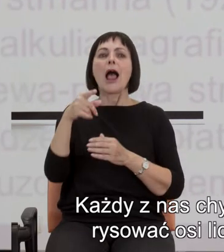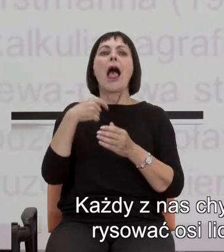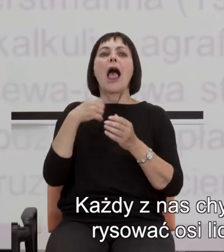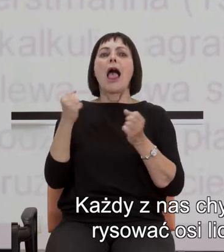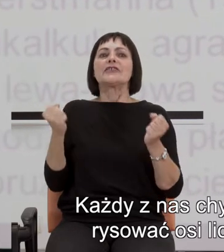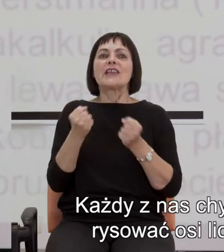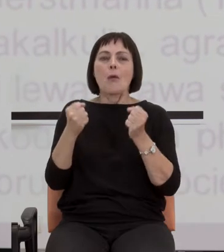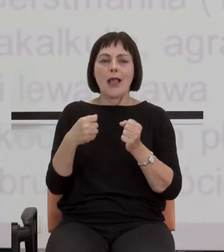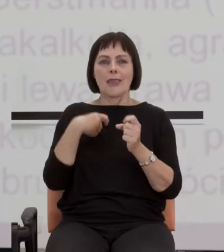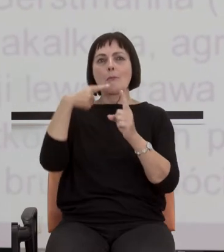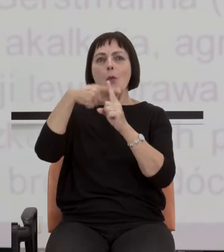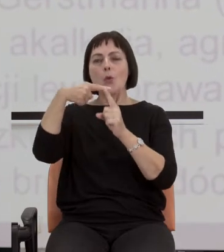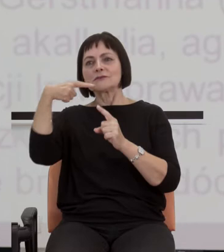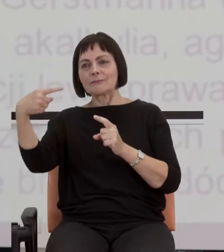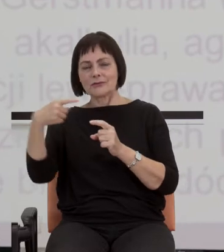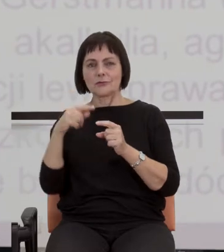działania i tak dalej.